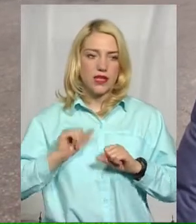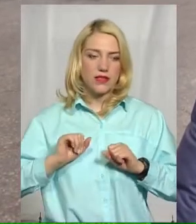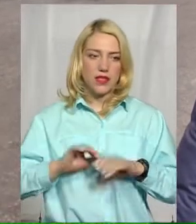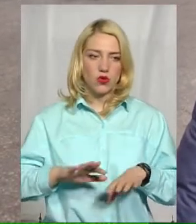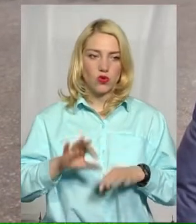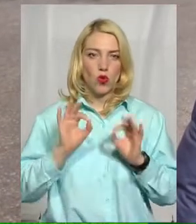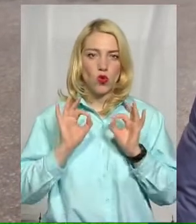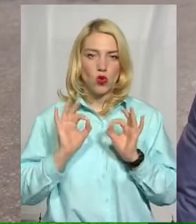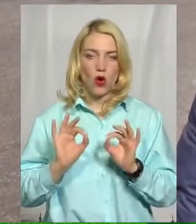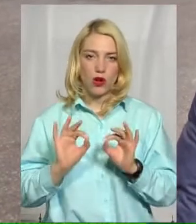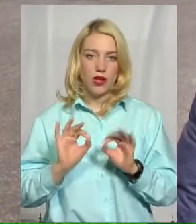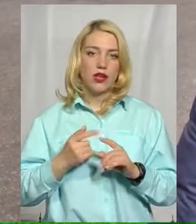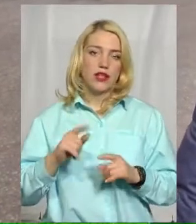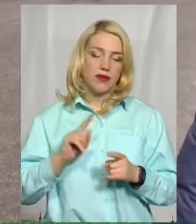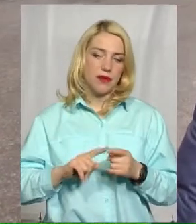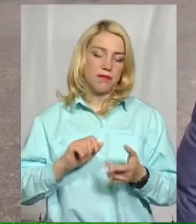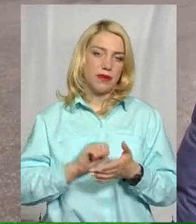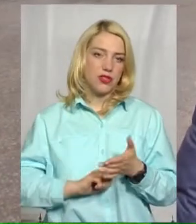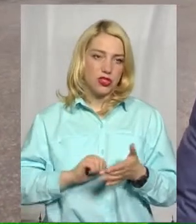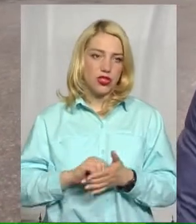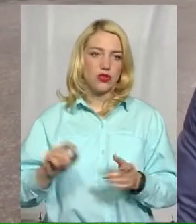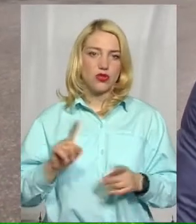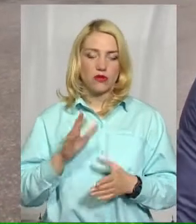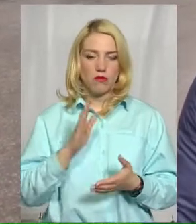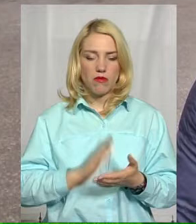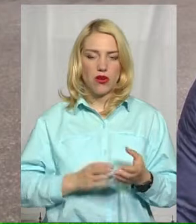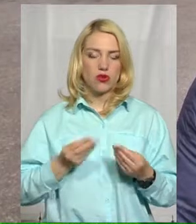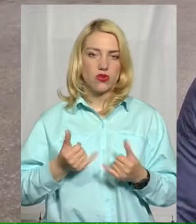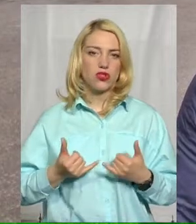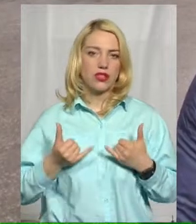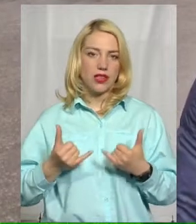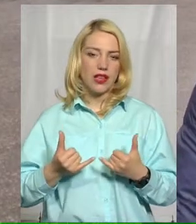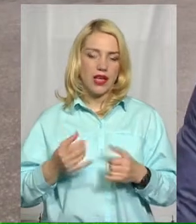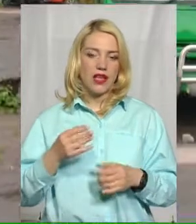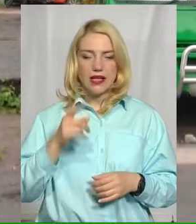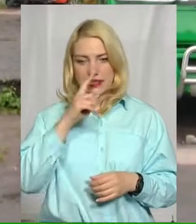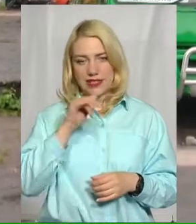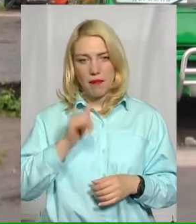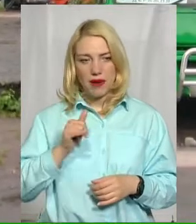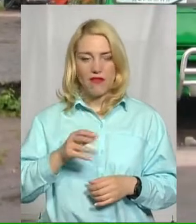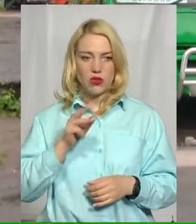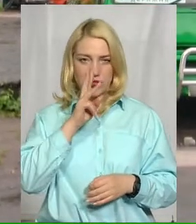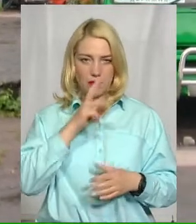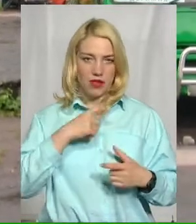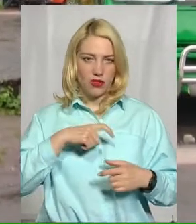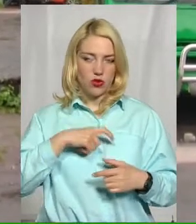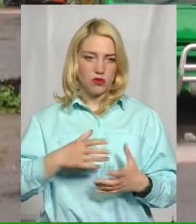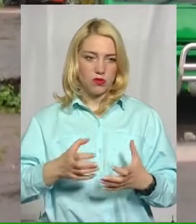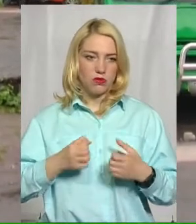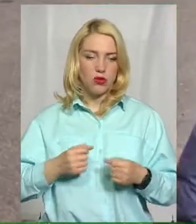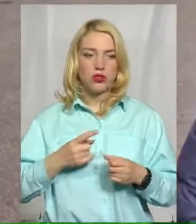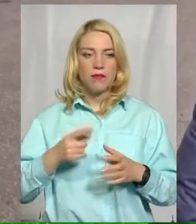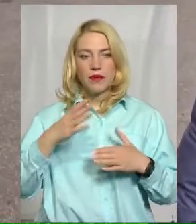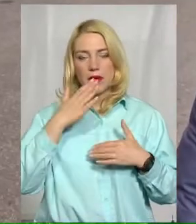Ноль, через те, що вони тільки мають кошти на заправку і беруть собі зарплату. На приміських маршрутах